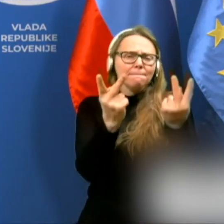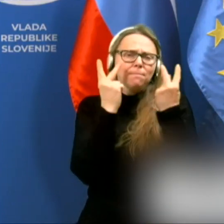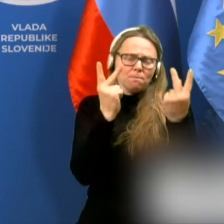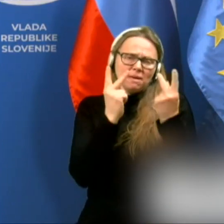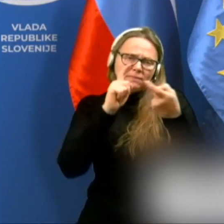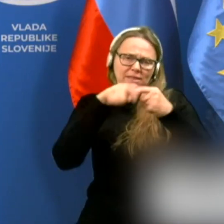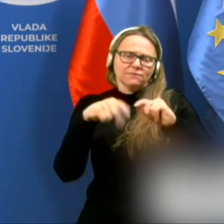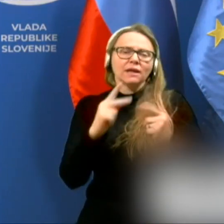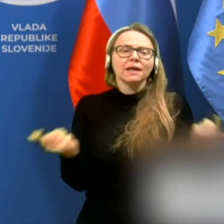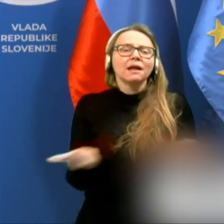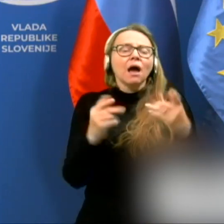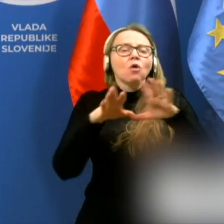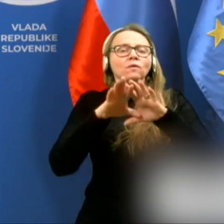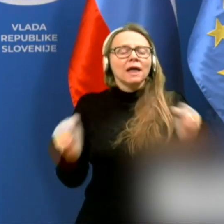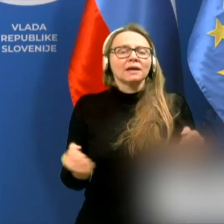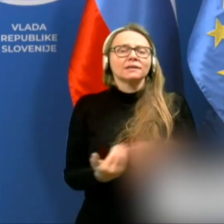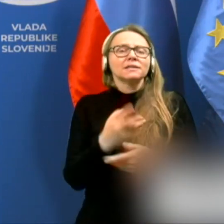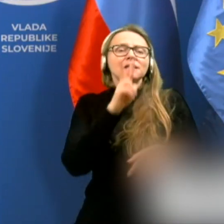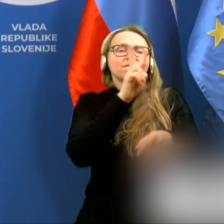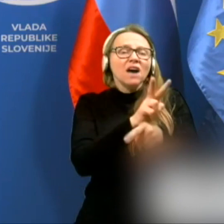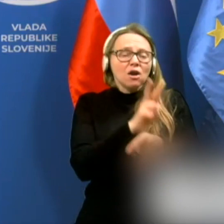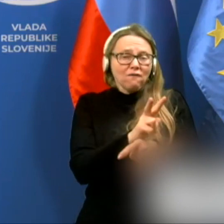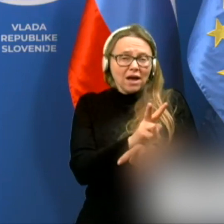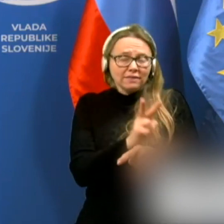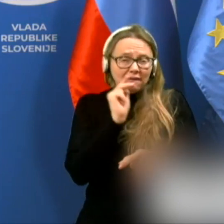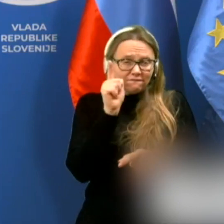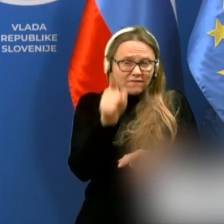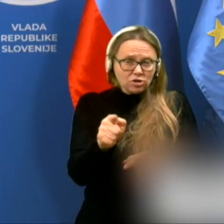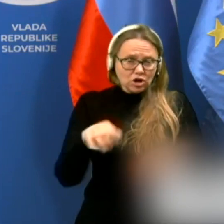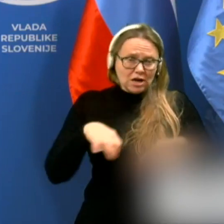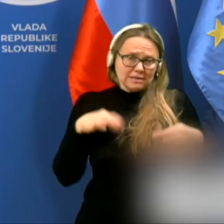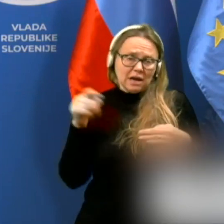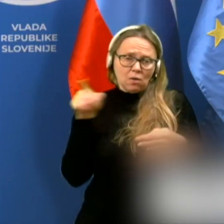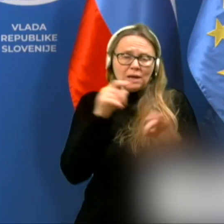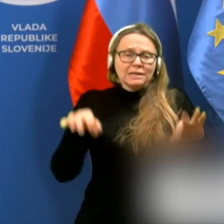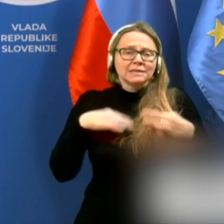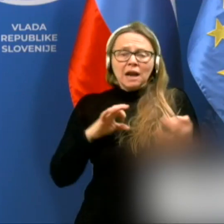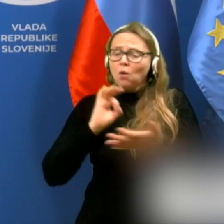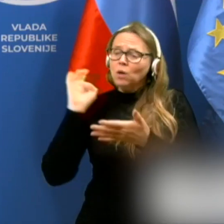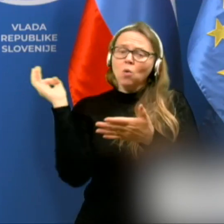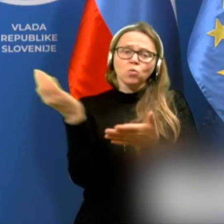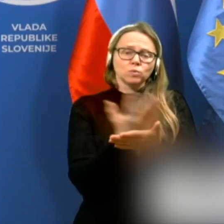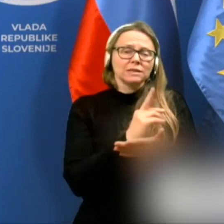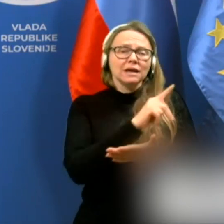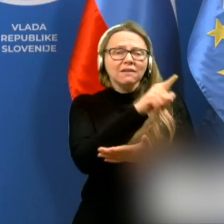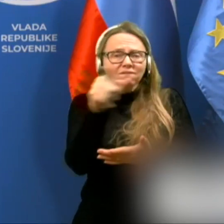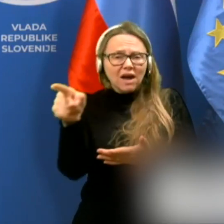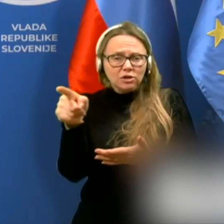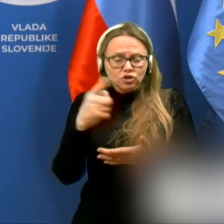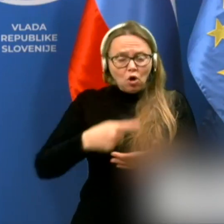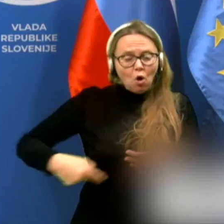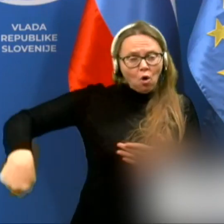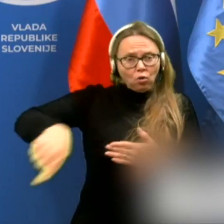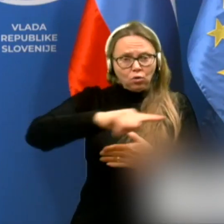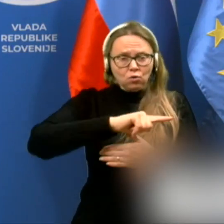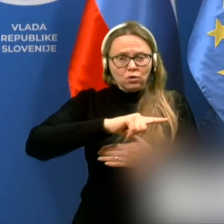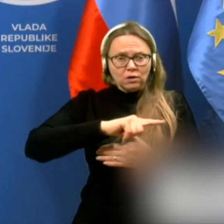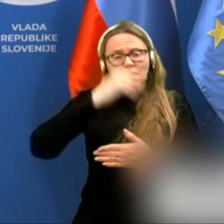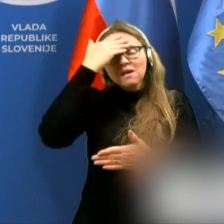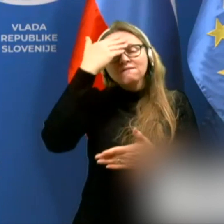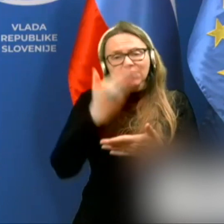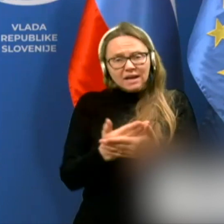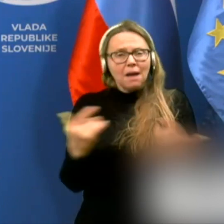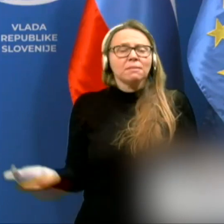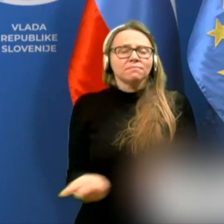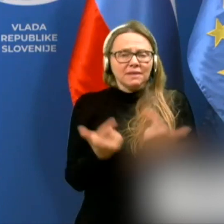ki jih lahko naredite za varovanje vašega zdravja in zdravja vseh vaših okoli vas. Vrjamem, da